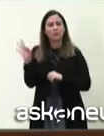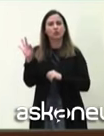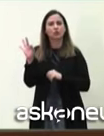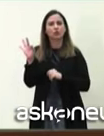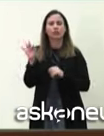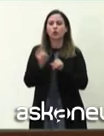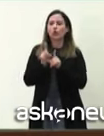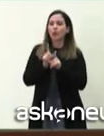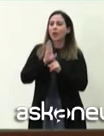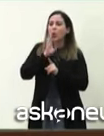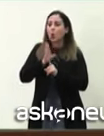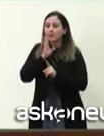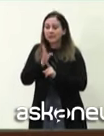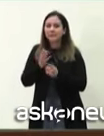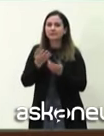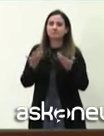Meno siamo, meglio è.